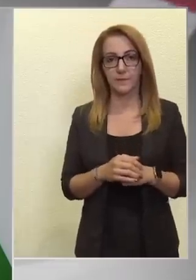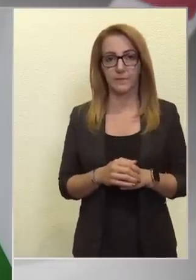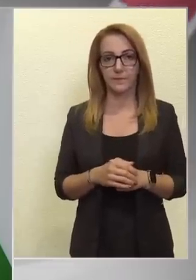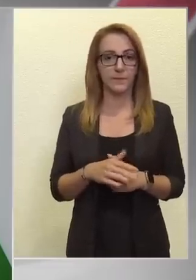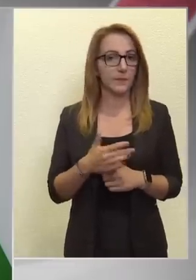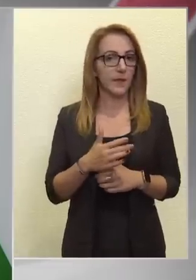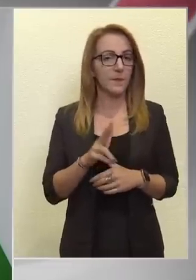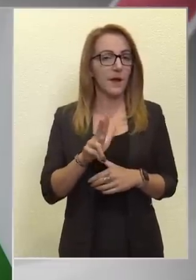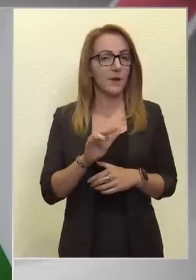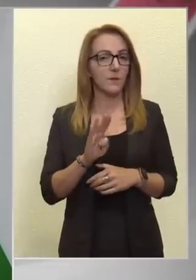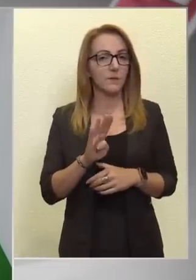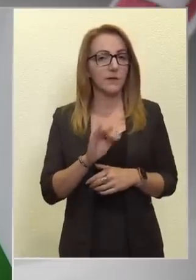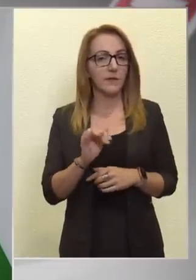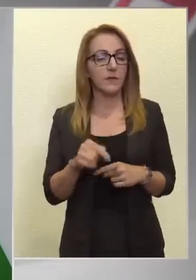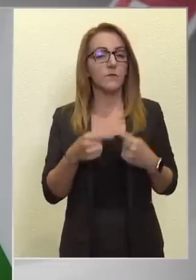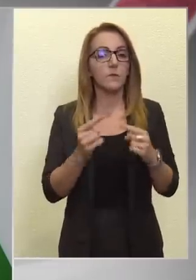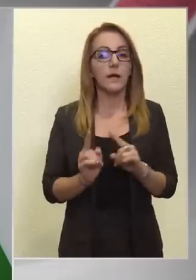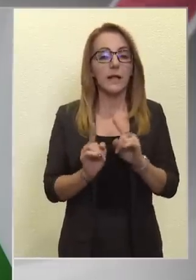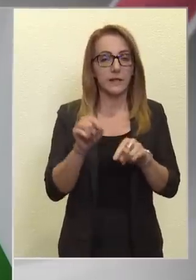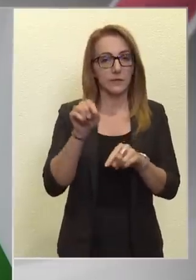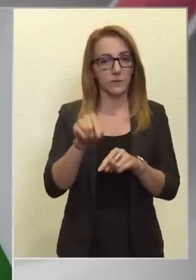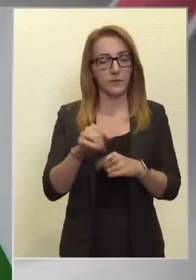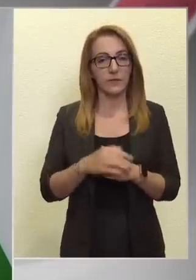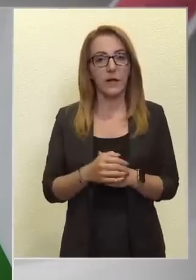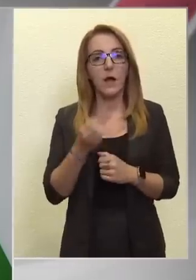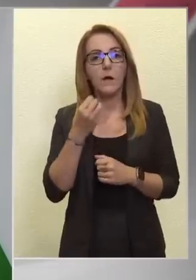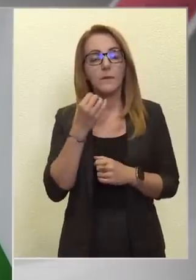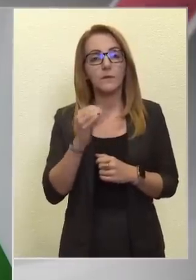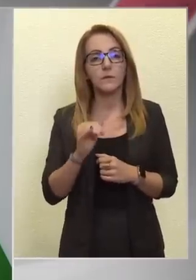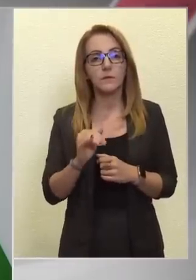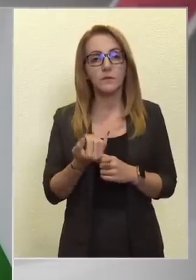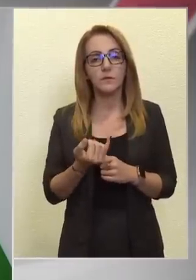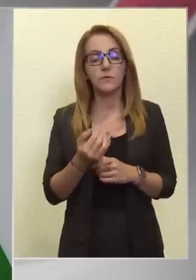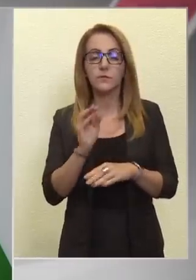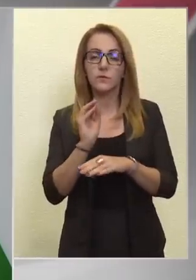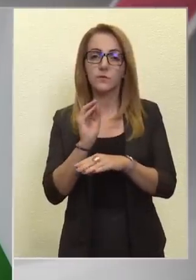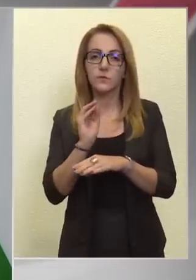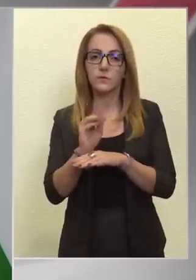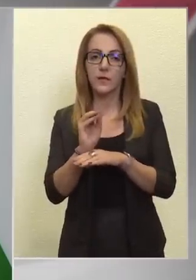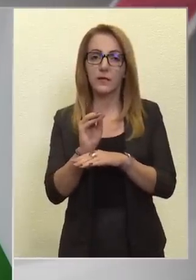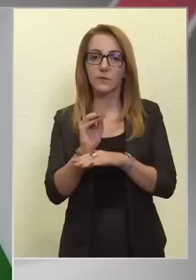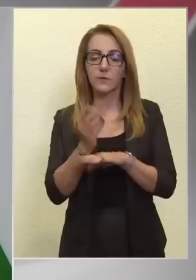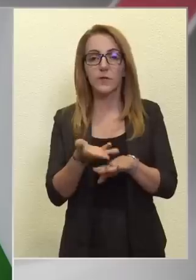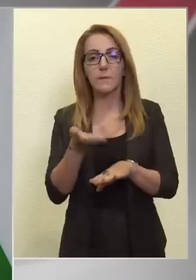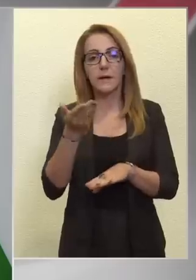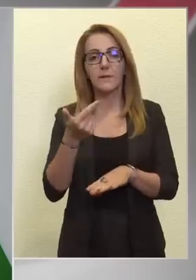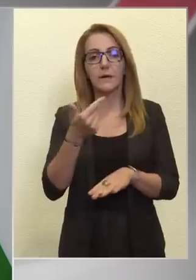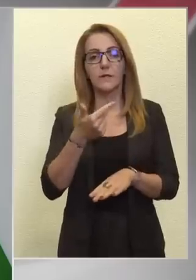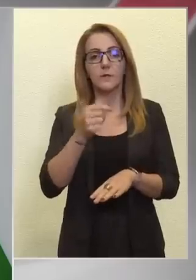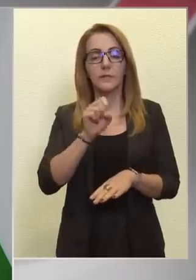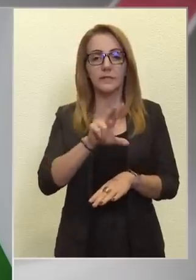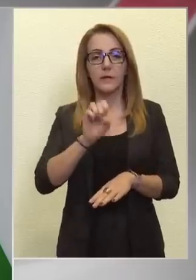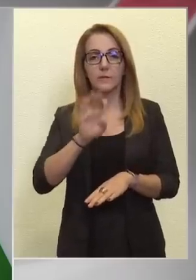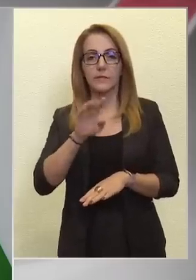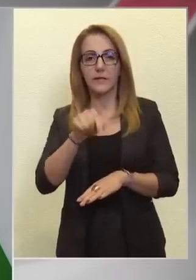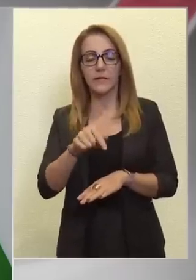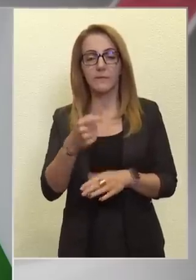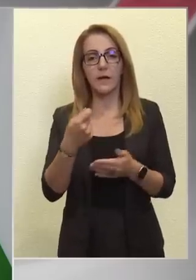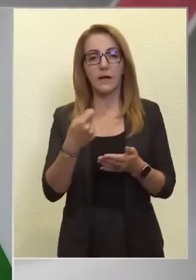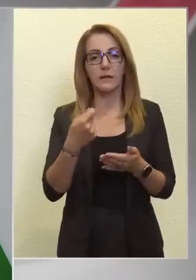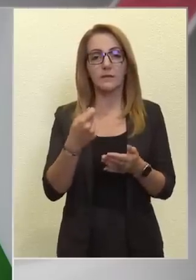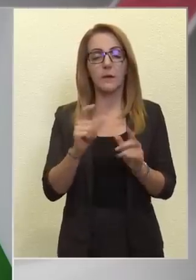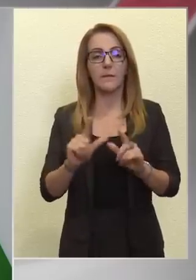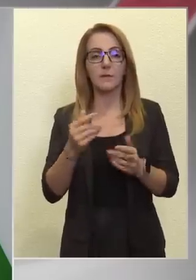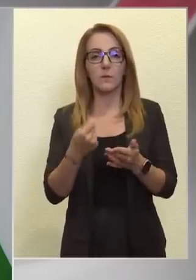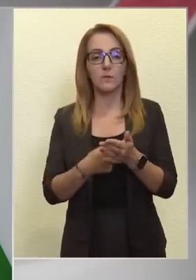Nem, 3-4 év után értünk el idáig, amikor is jelentősen megemeltük 13-14-ben a pedagógusbéreget, úgyhogy